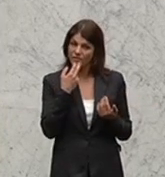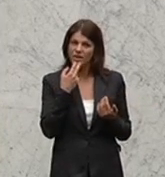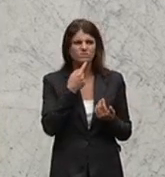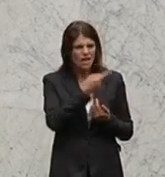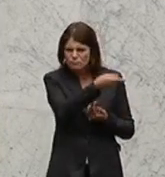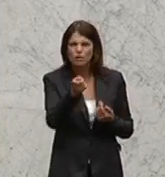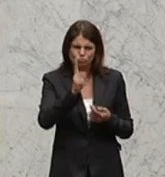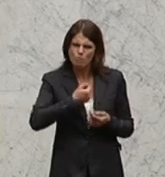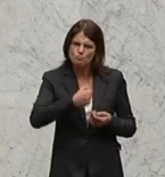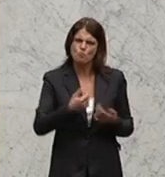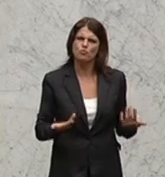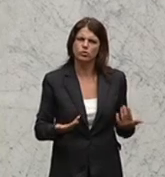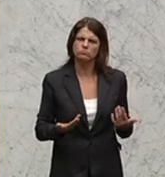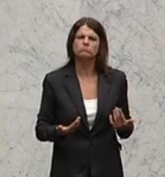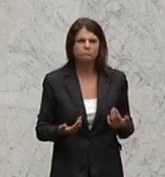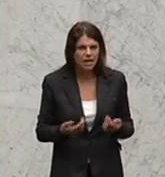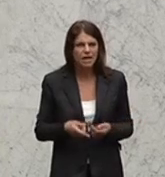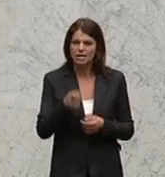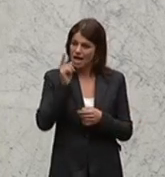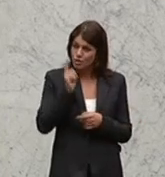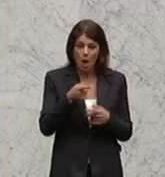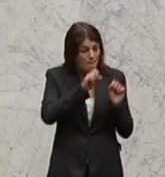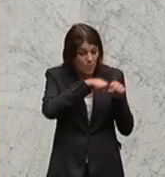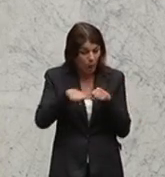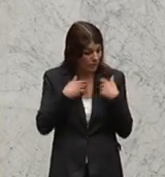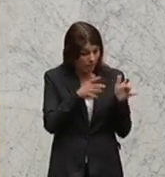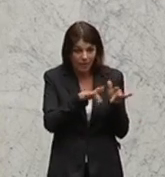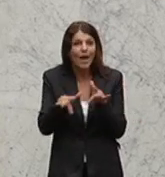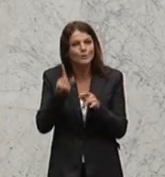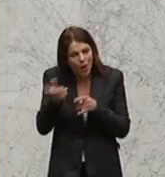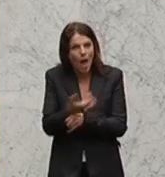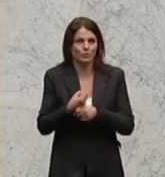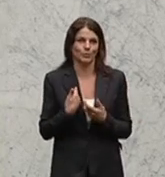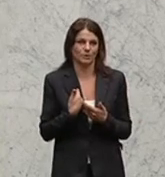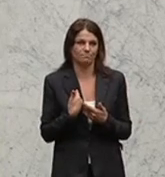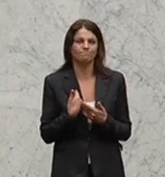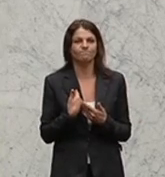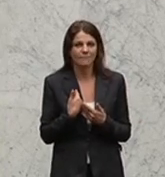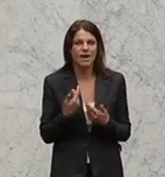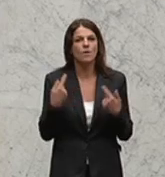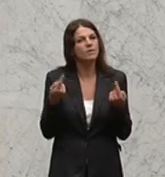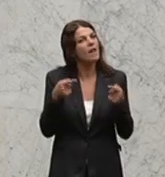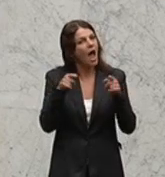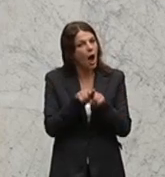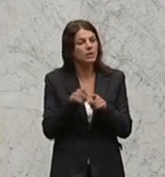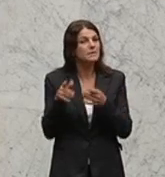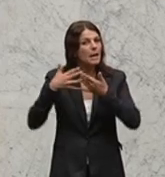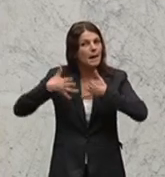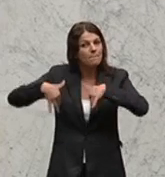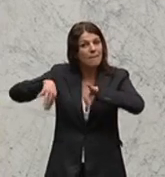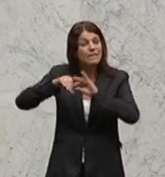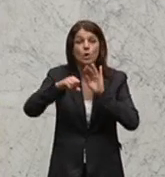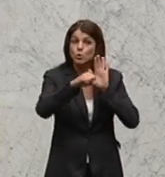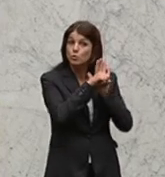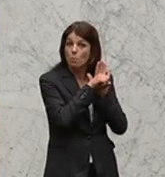appellieren, aller Abgeordneten, die Instrumente, die wir haben, zu nützen und auch dieses gemeinsame